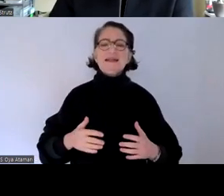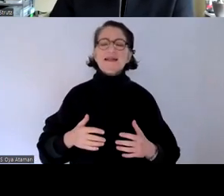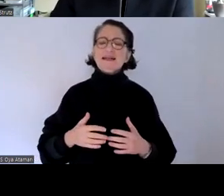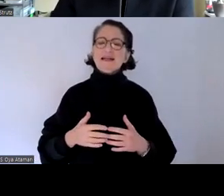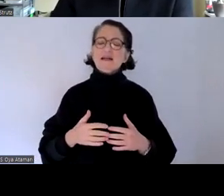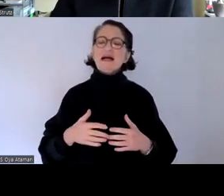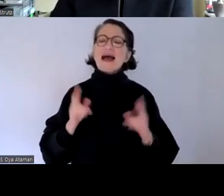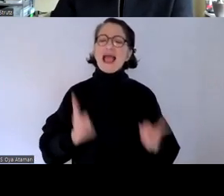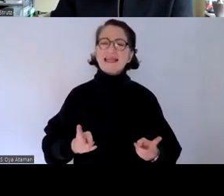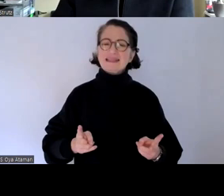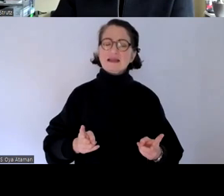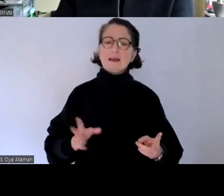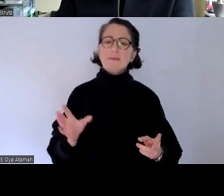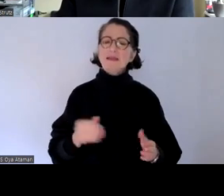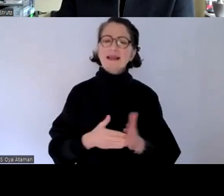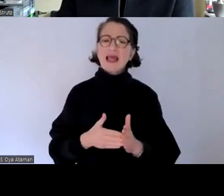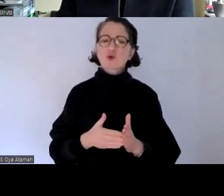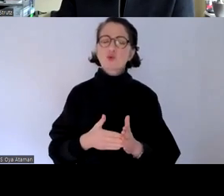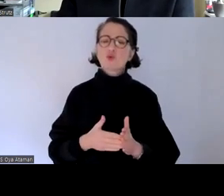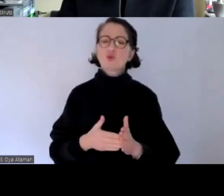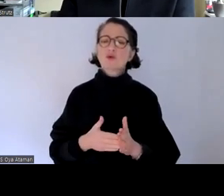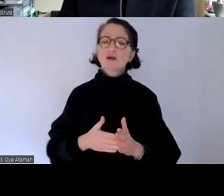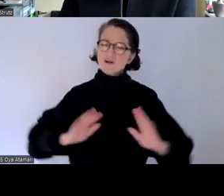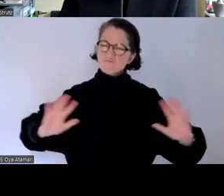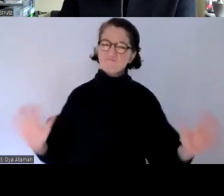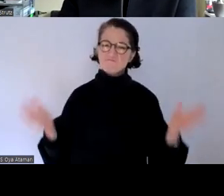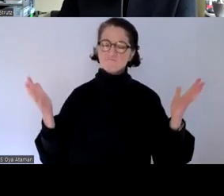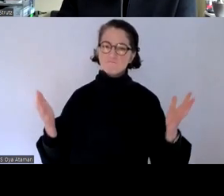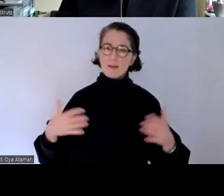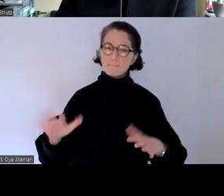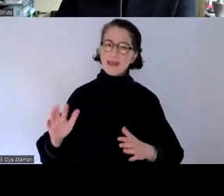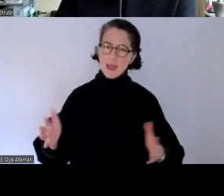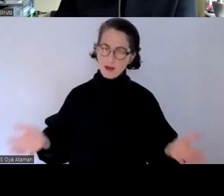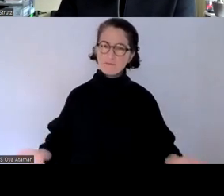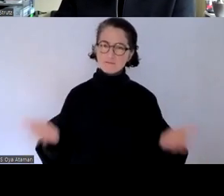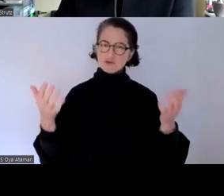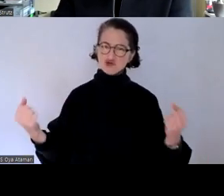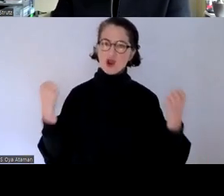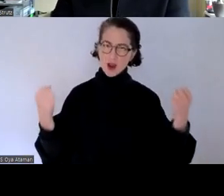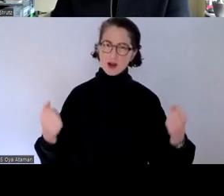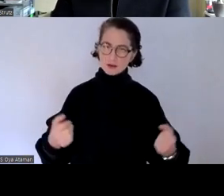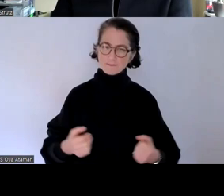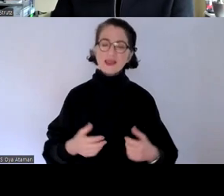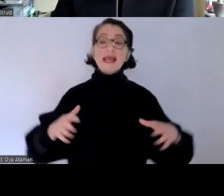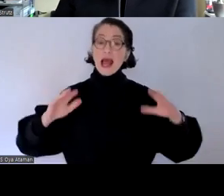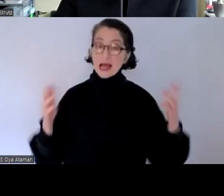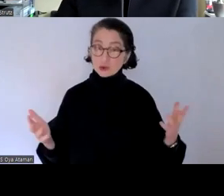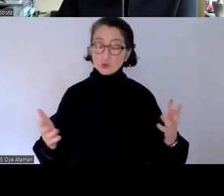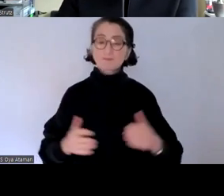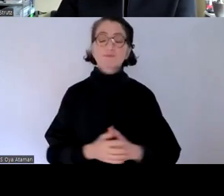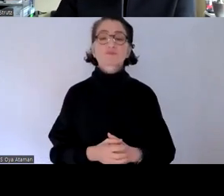stärkung der rechte von menschen mit behinderungen im alltäglichen leben in dem zusammenhang nochmal